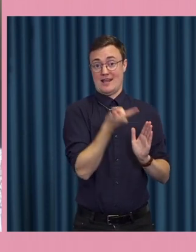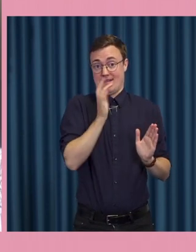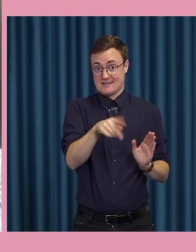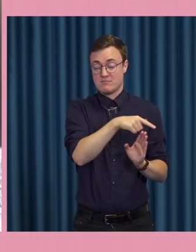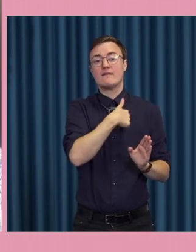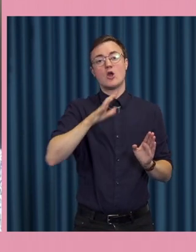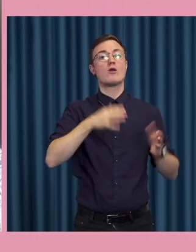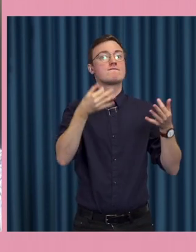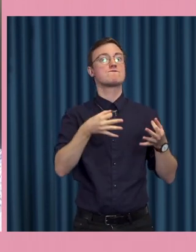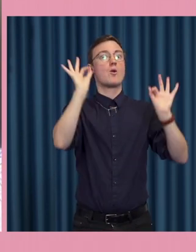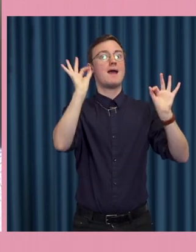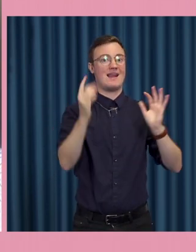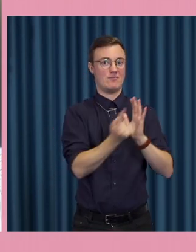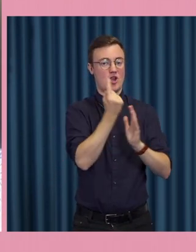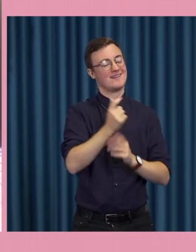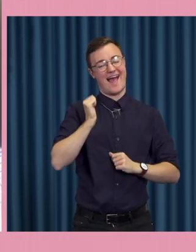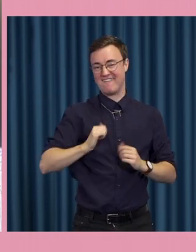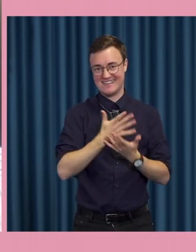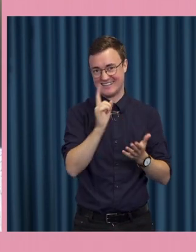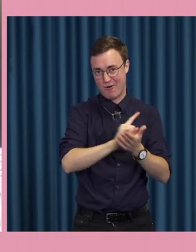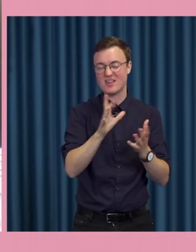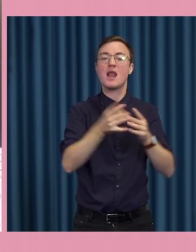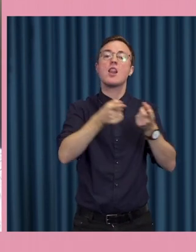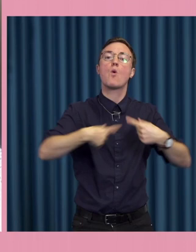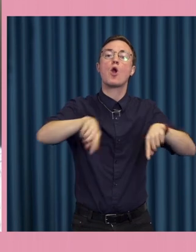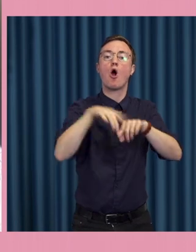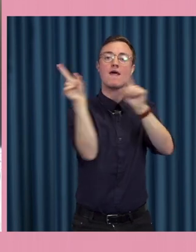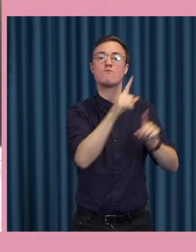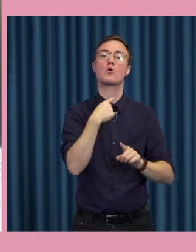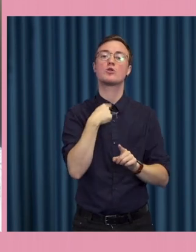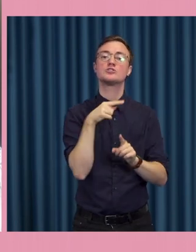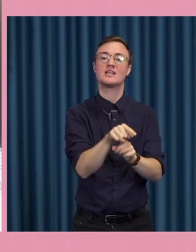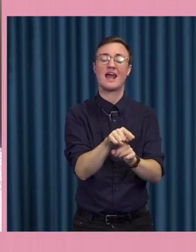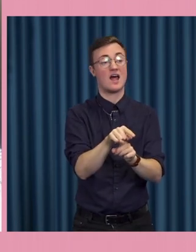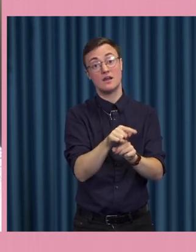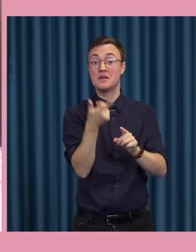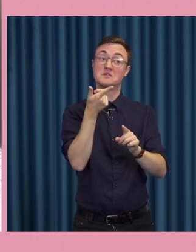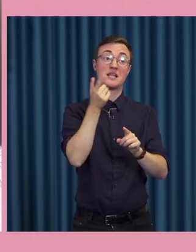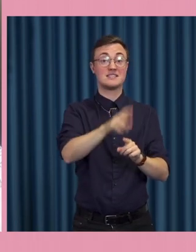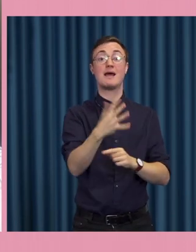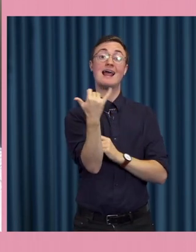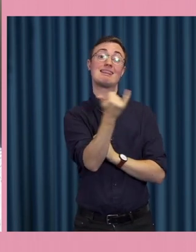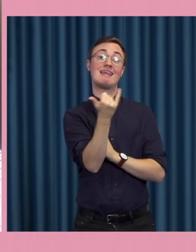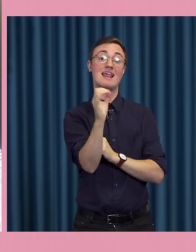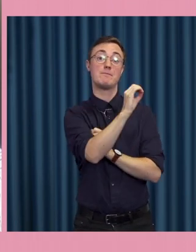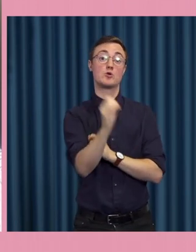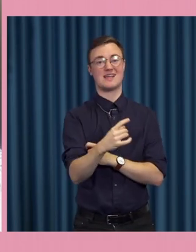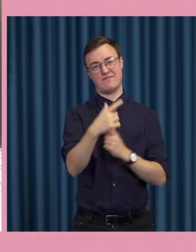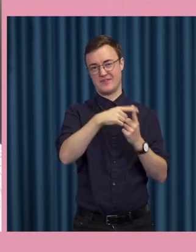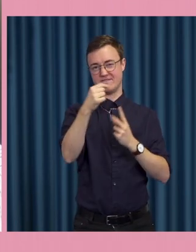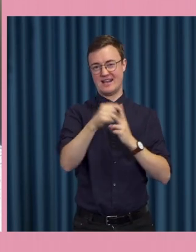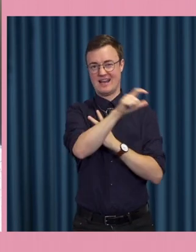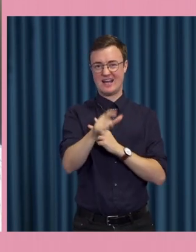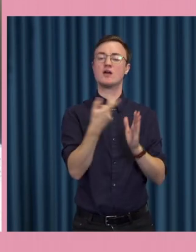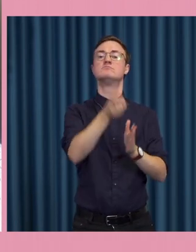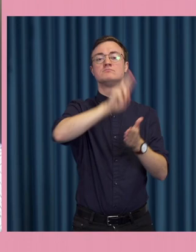formell möjlighet även om den inte används ofta till lokala folkomröstningar jag menar om 10% av väljarna skriver under att man vill ha en